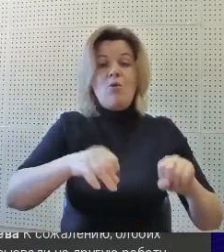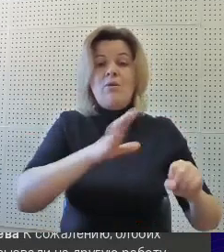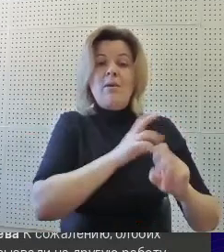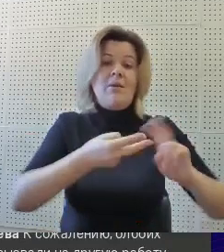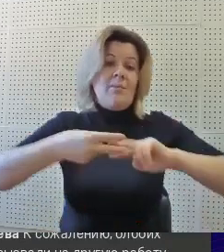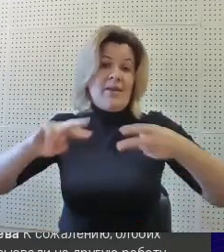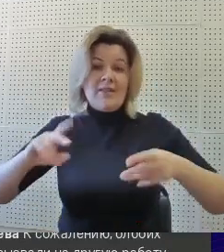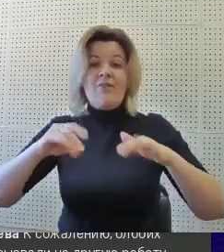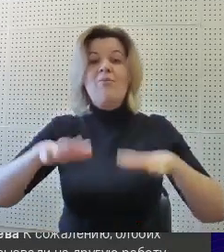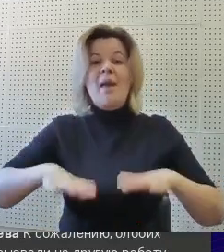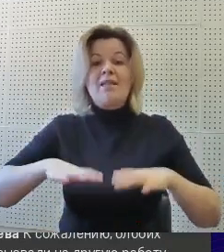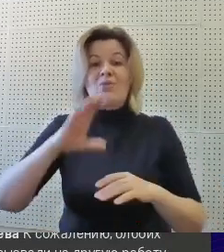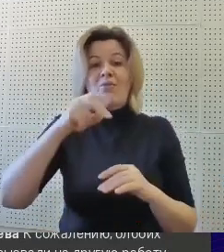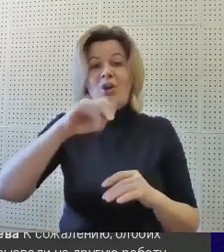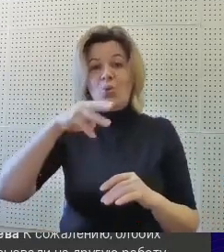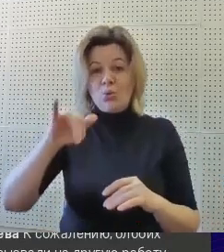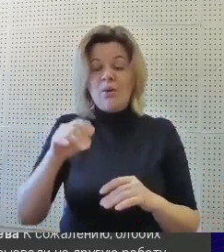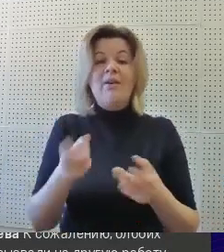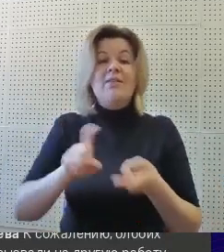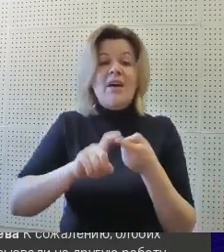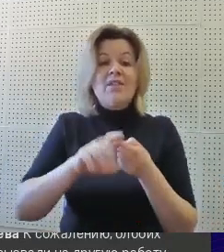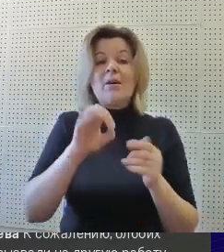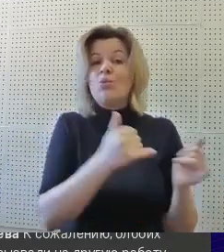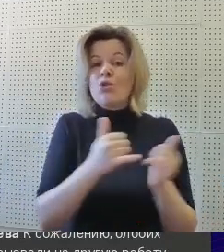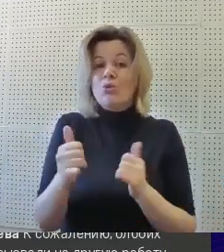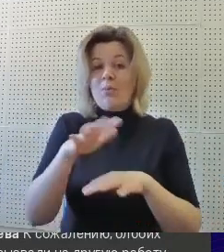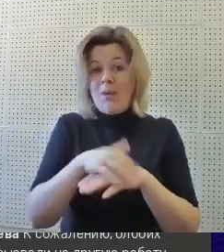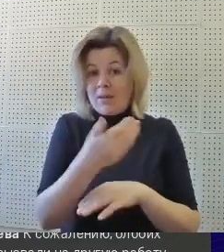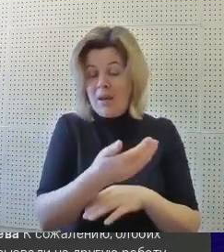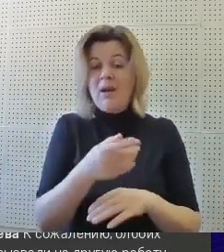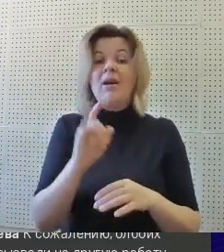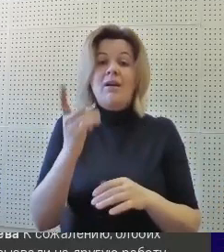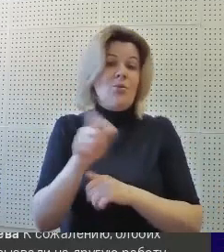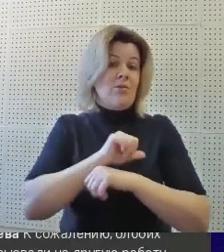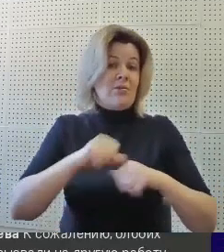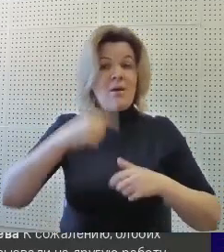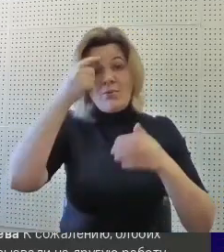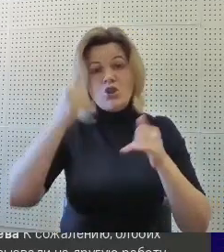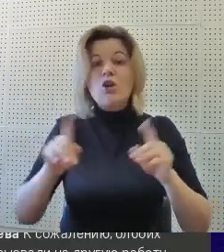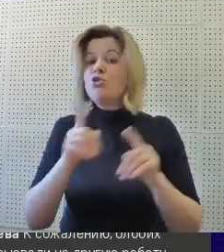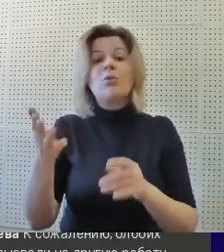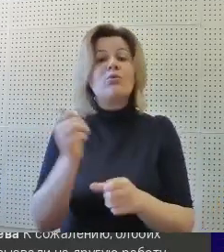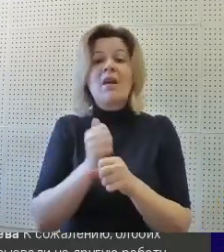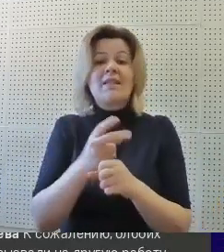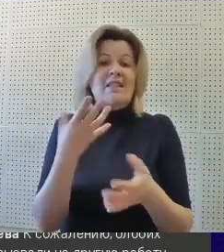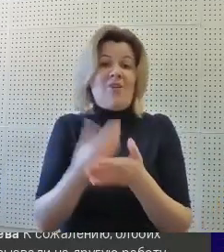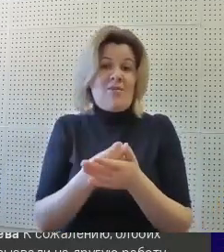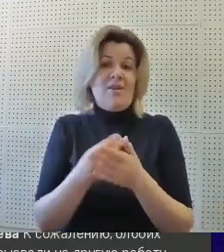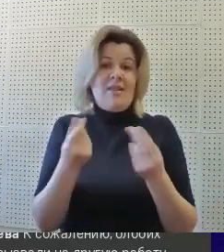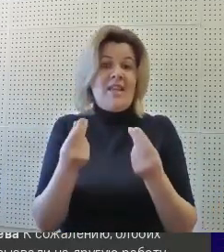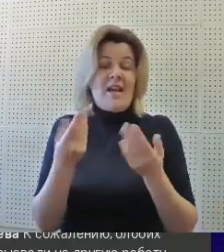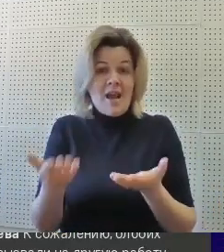перевести в местную валюту. В зависимости от услуг банка ребенок самостоятельно решал, что делать с деньгами,